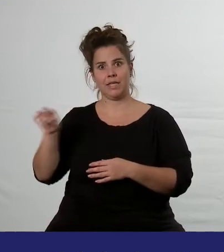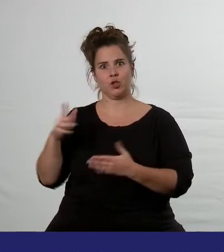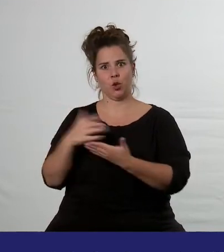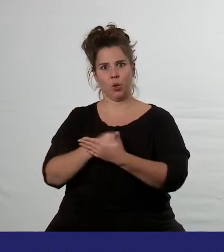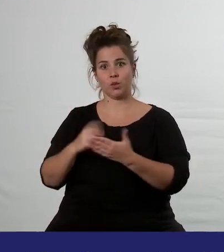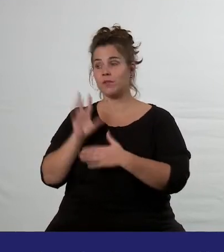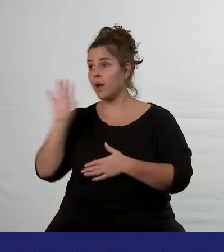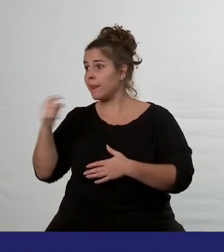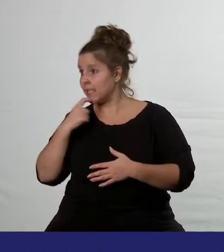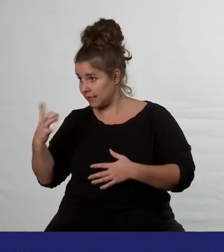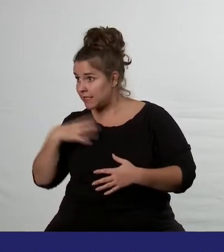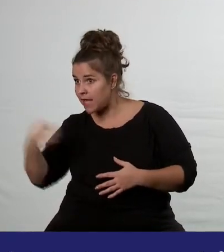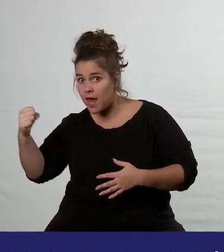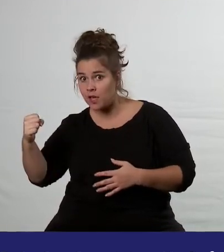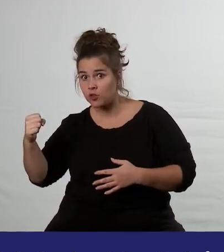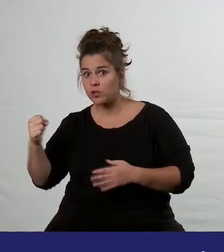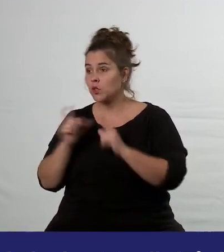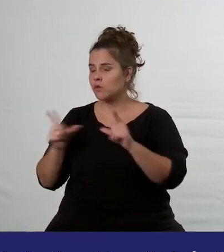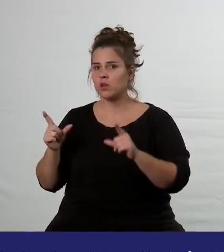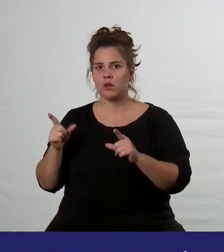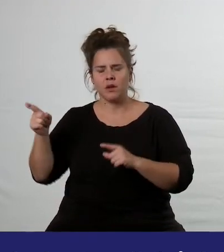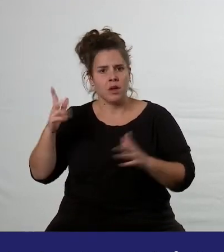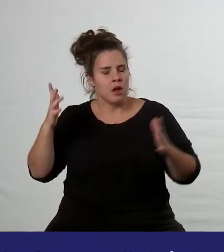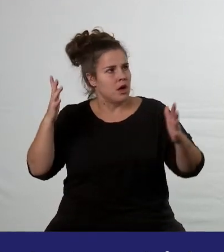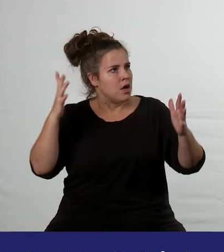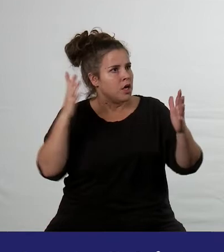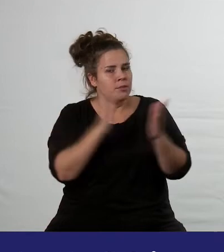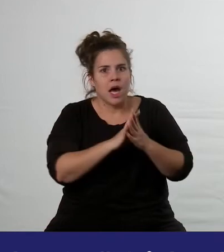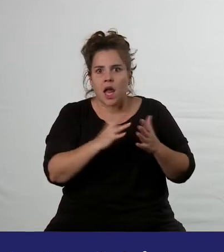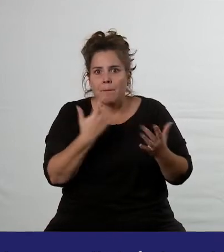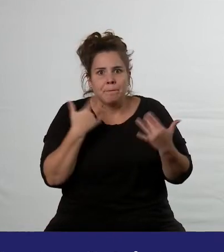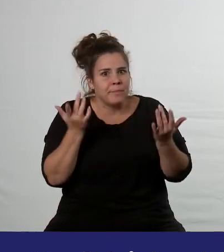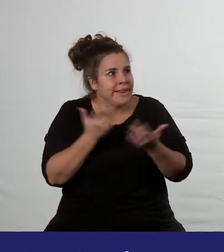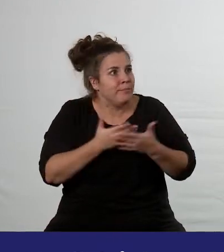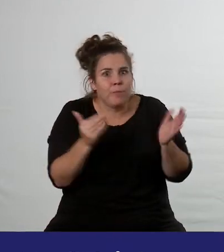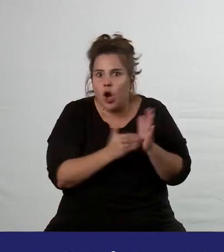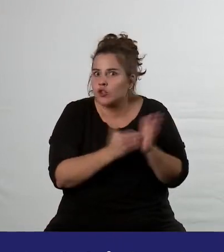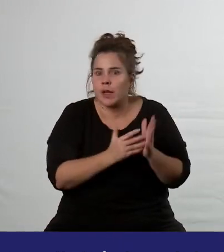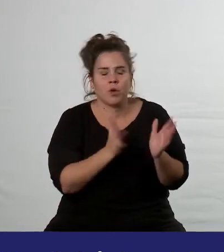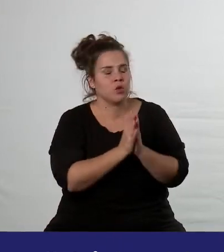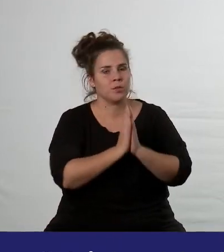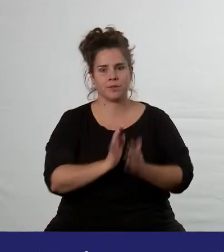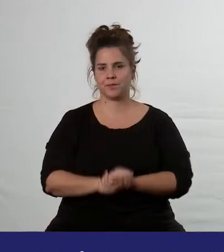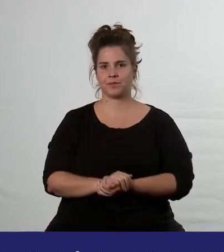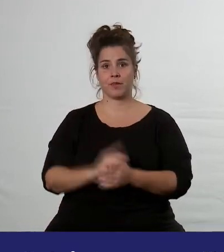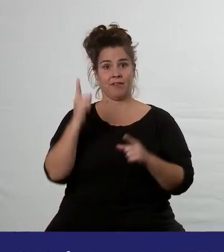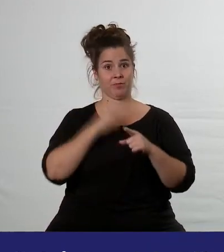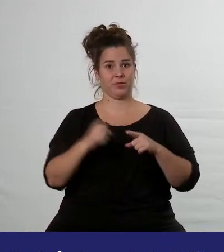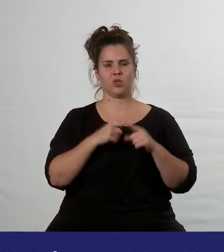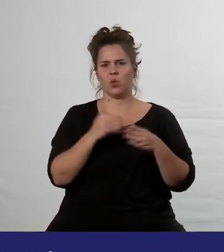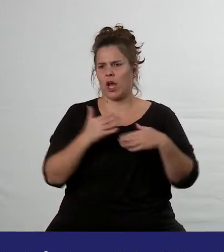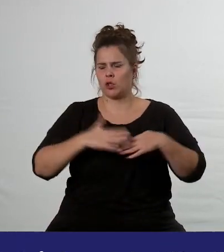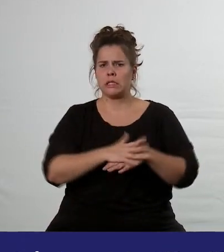byly nadšení. Z každého studenta, protože prý se na sever jen tak někdo nehrne. V půlce března bylo všechno na začátku.